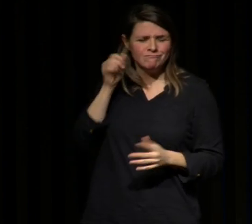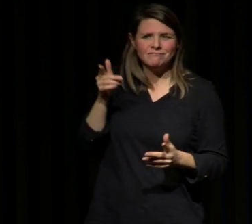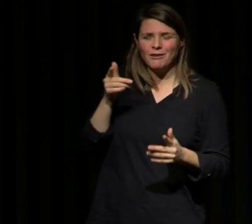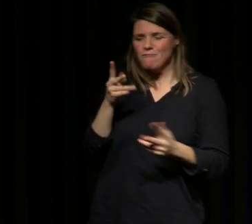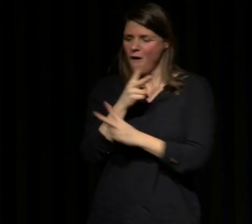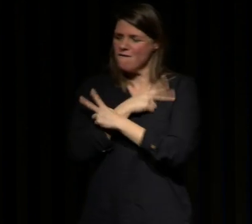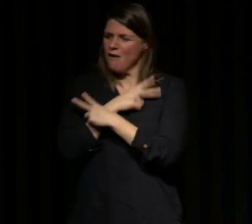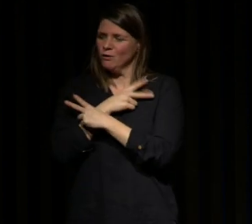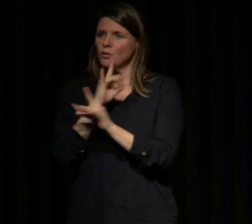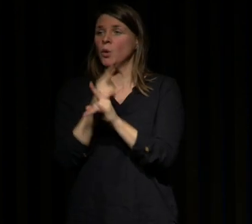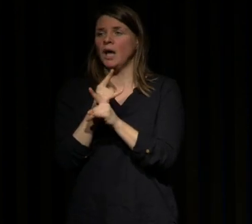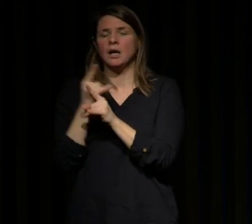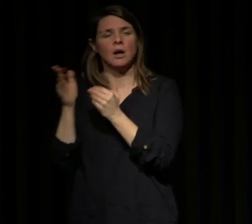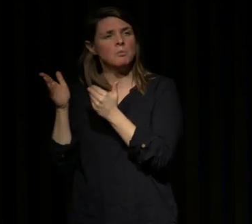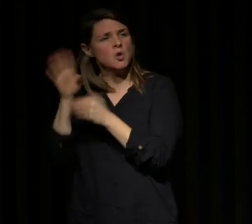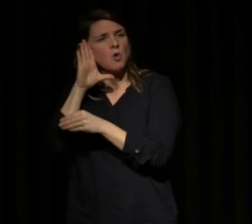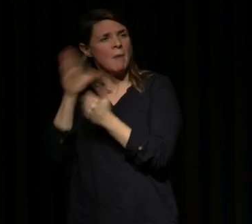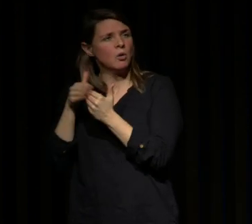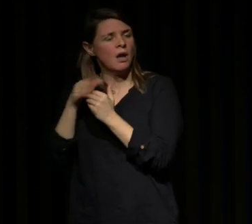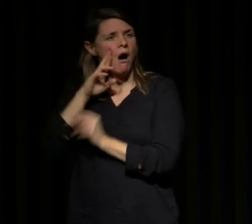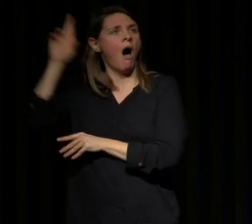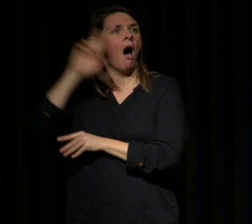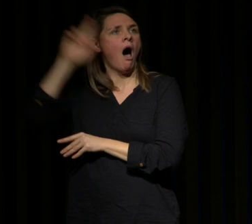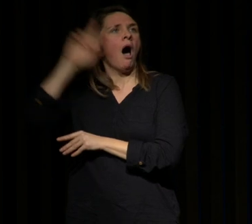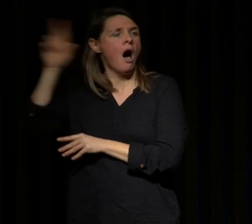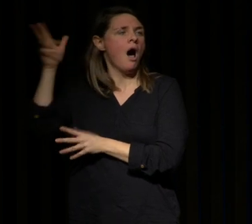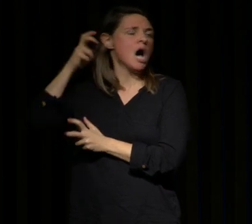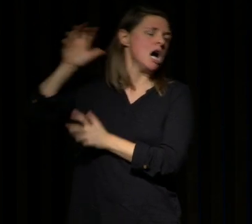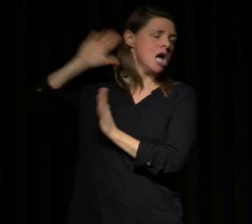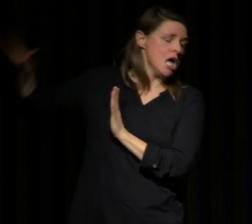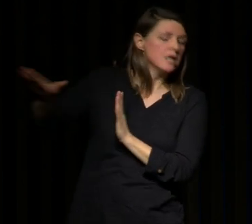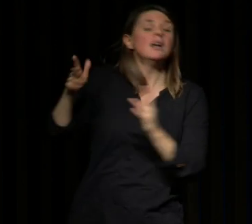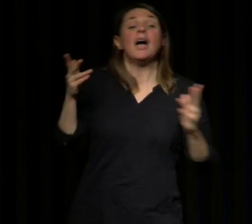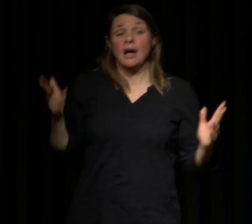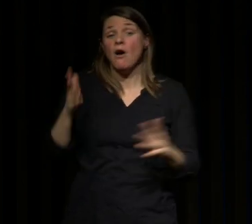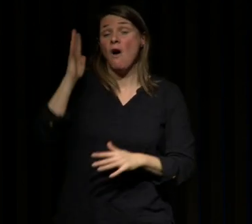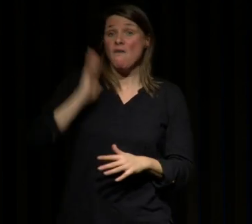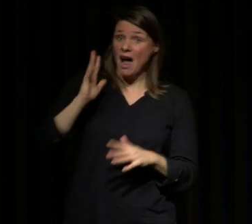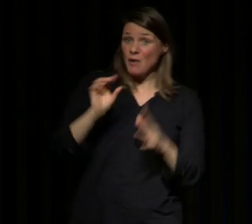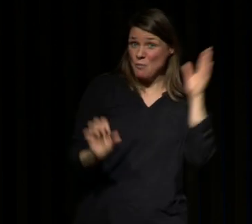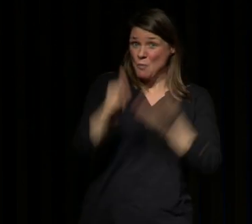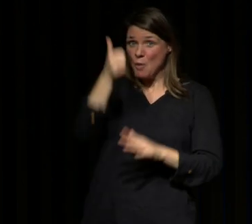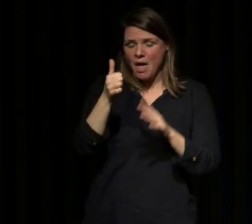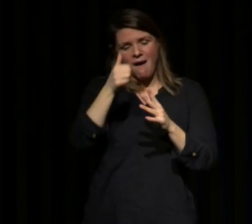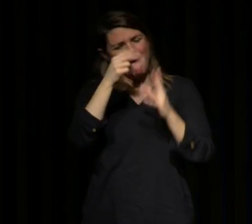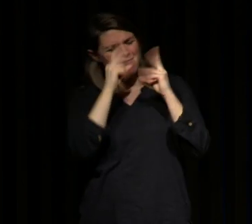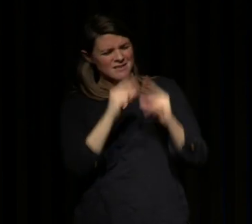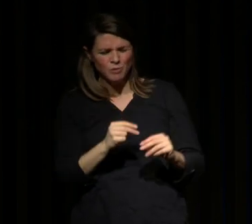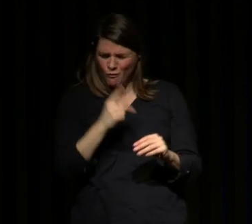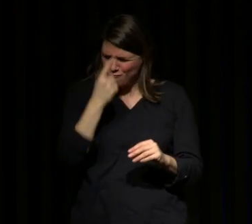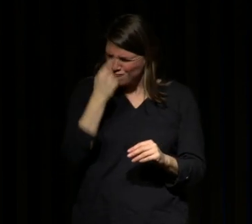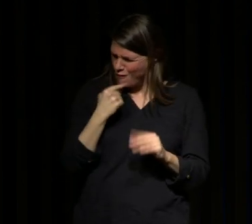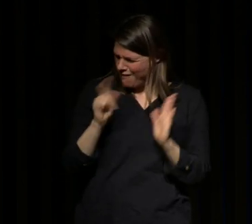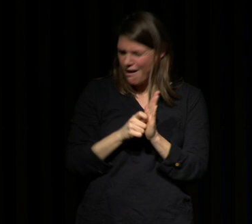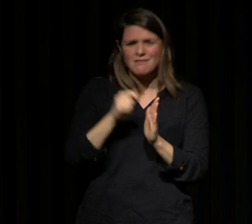en vacances dans des hôtels il faut savoir que ce phénotype là il est très très ancien puisque la première description date je crois de